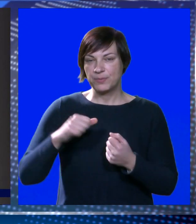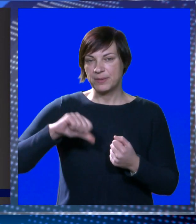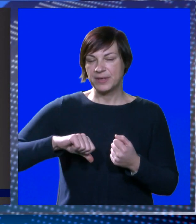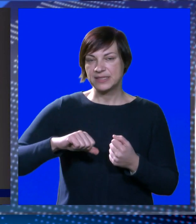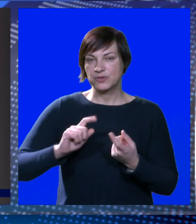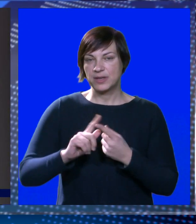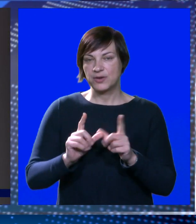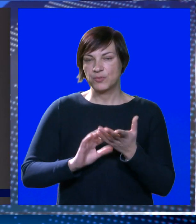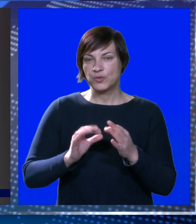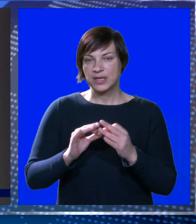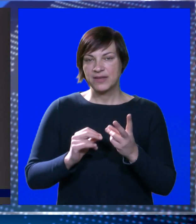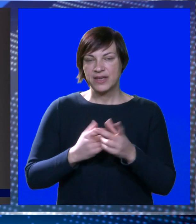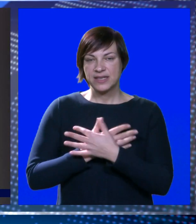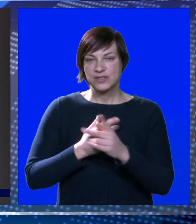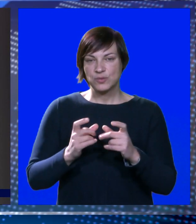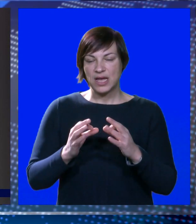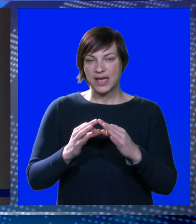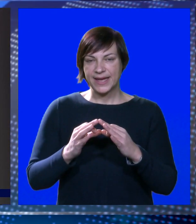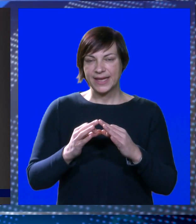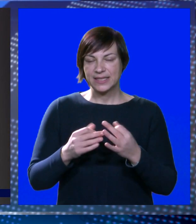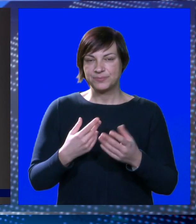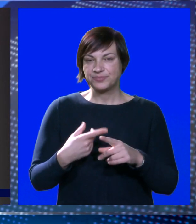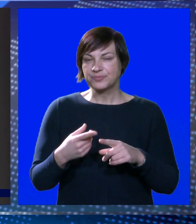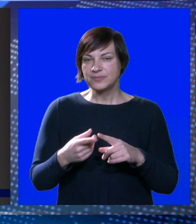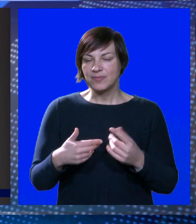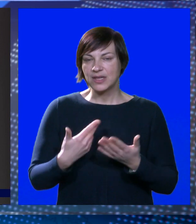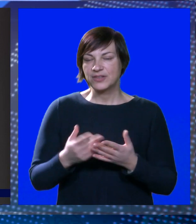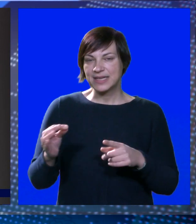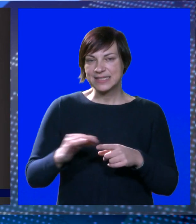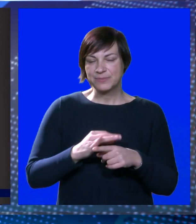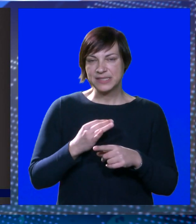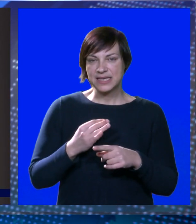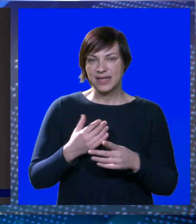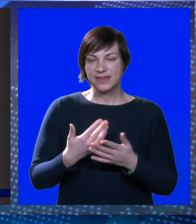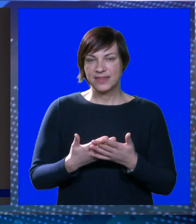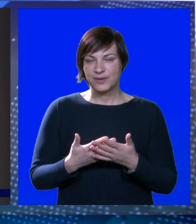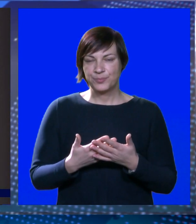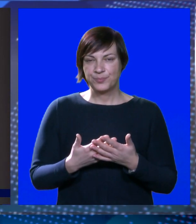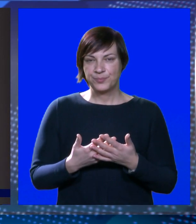izgubila i od Rumunke i od Venecijelanke, tako da sam zbog toga stvarno jelako sretna.